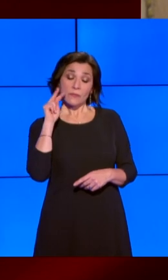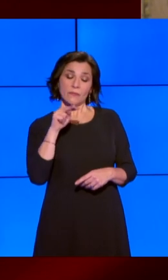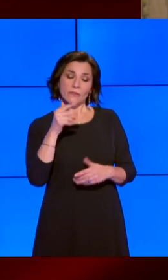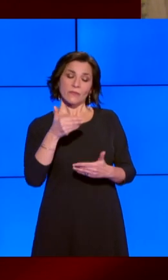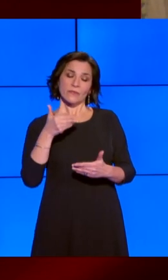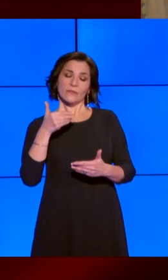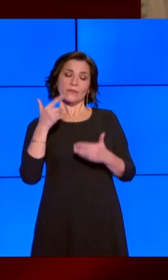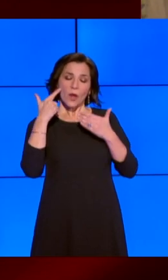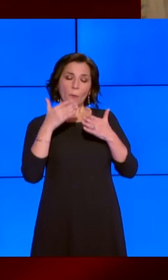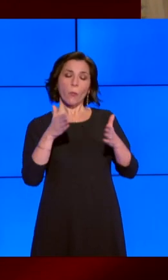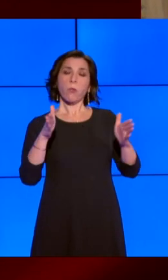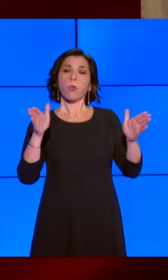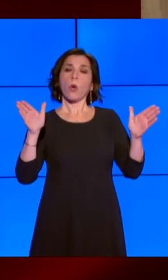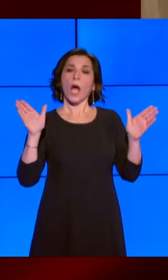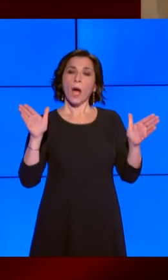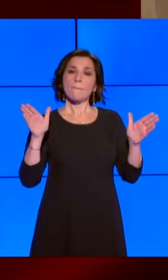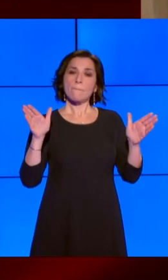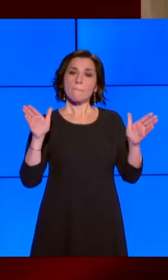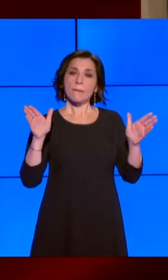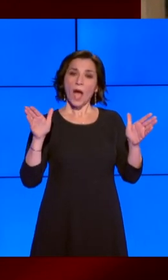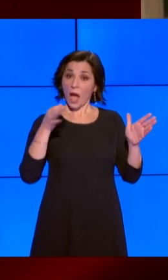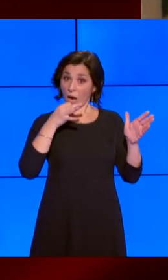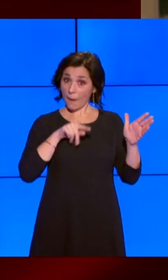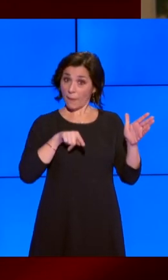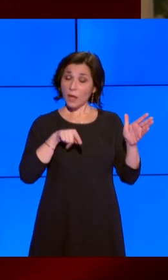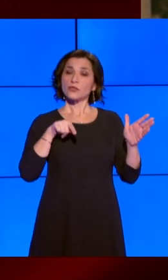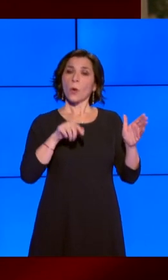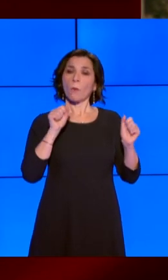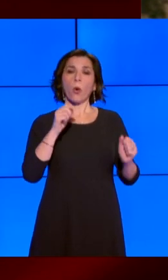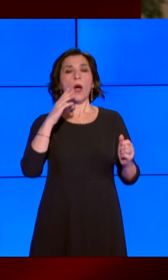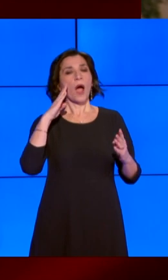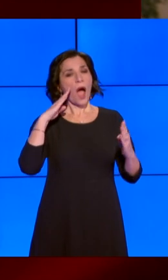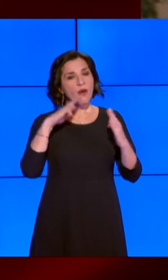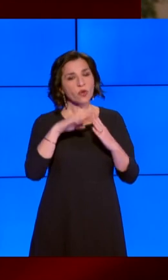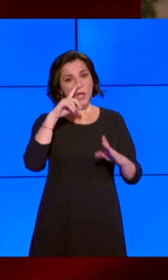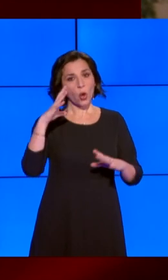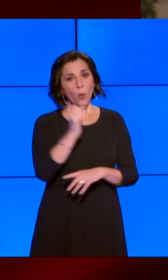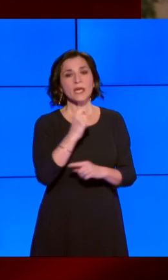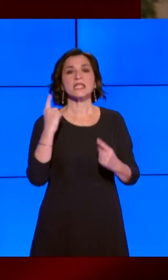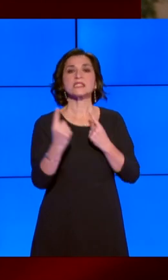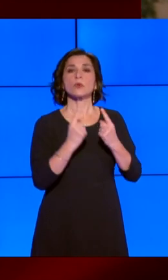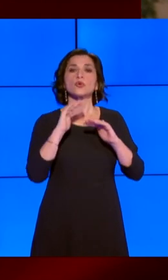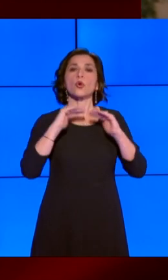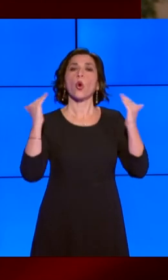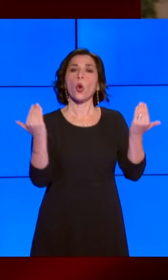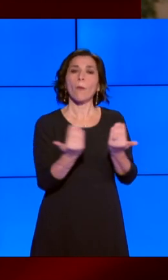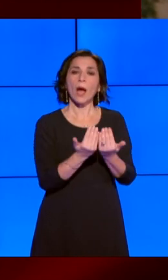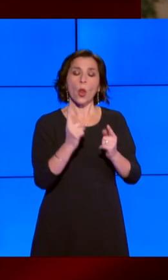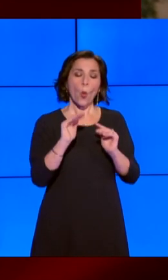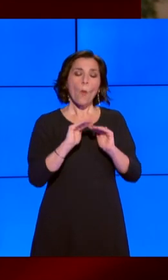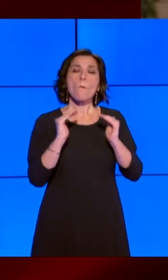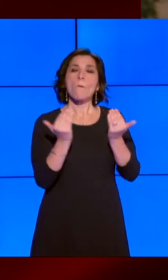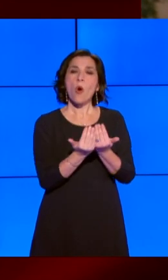si possono comprendere e affrontare la dimensione globale e la realtà di un mondo sempre più